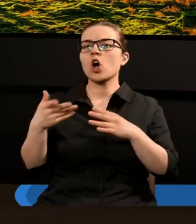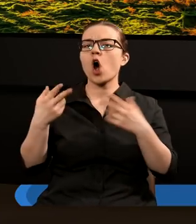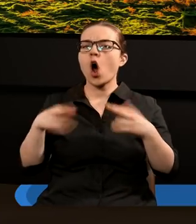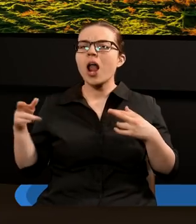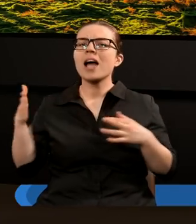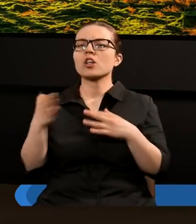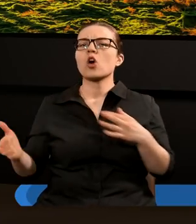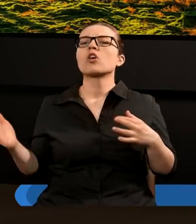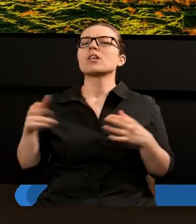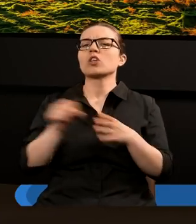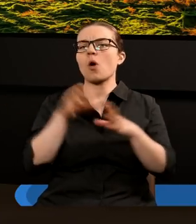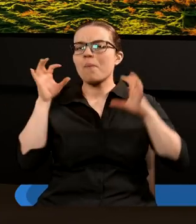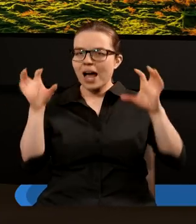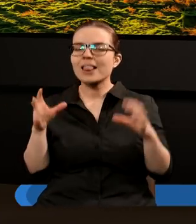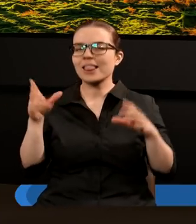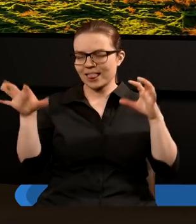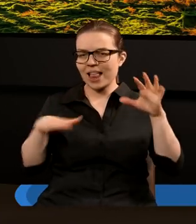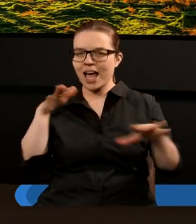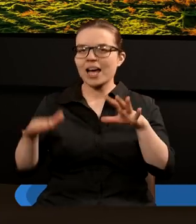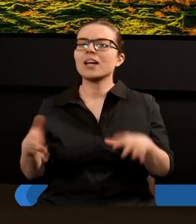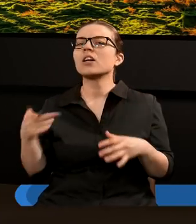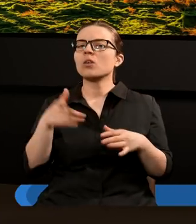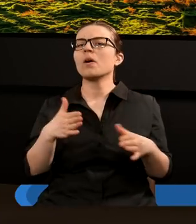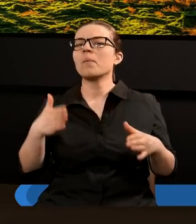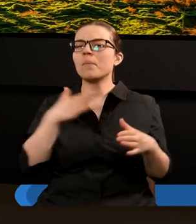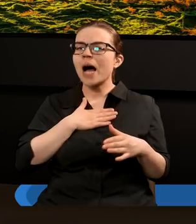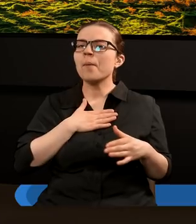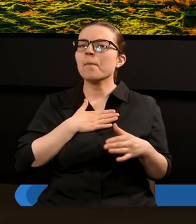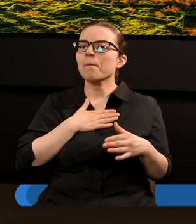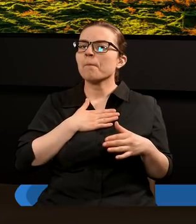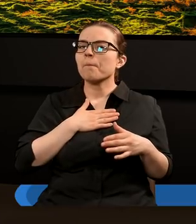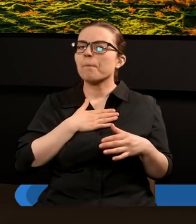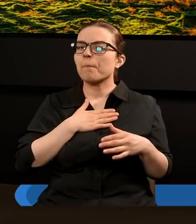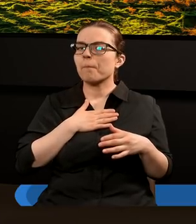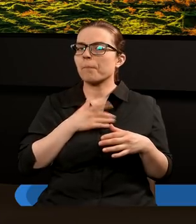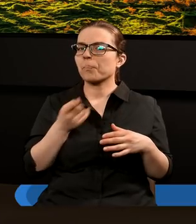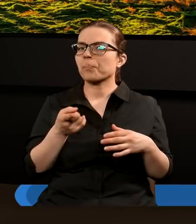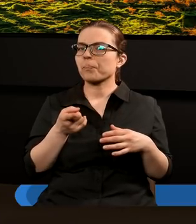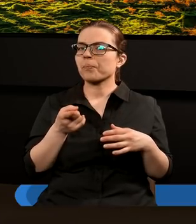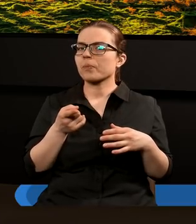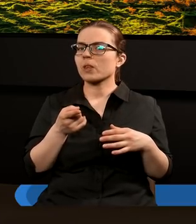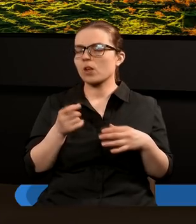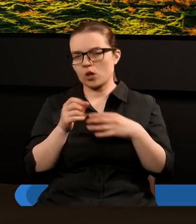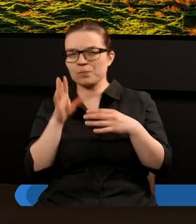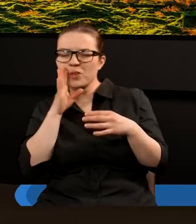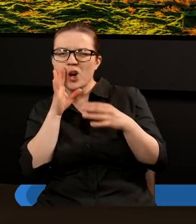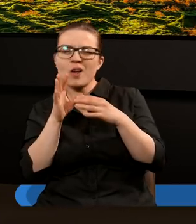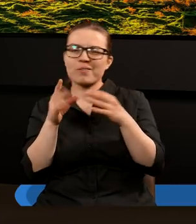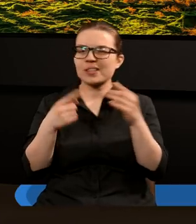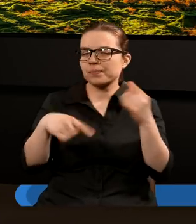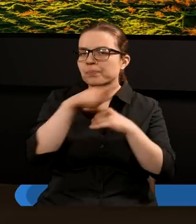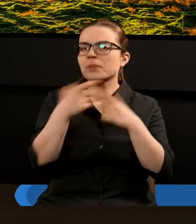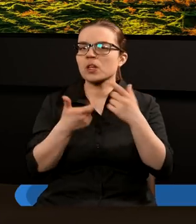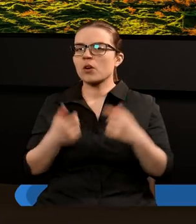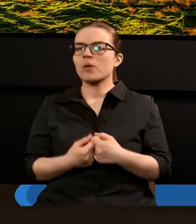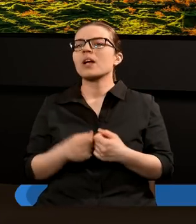lwa, niedźwiedzia, panterę, tutaj mamy te zwierzęta przedstawione od tyłu. Tak jakby Jan patrzył